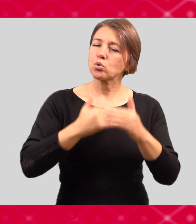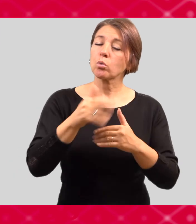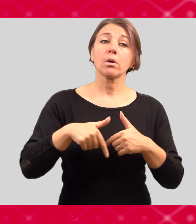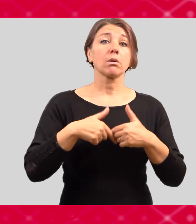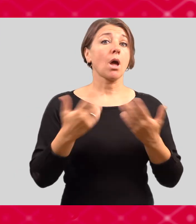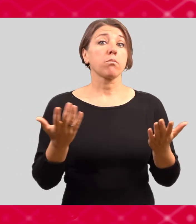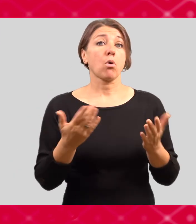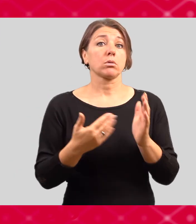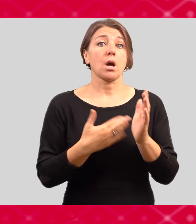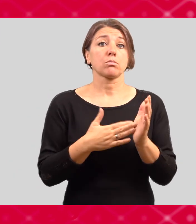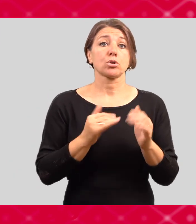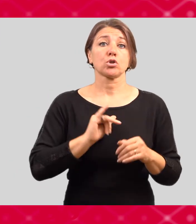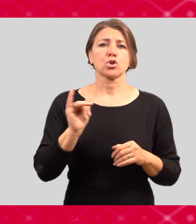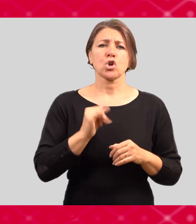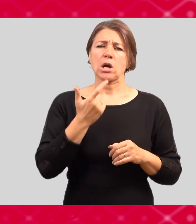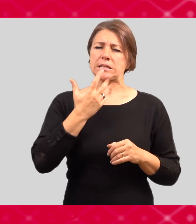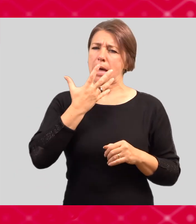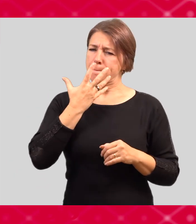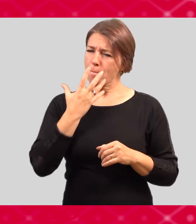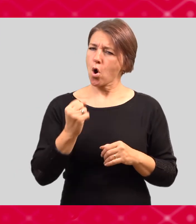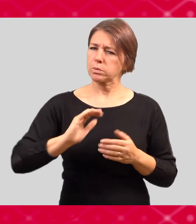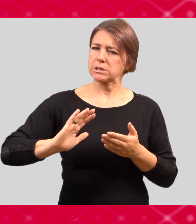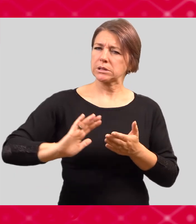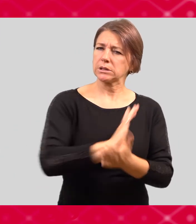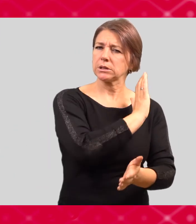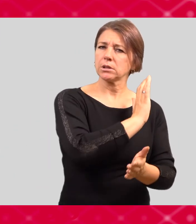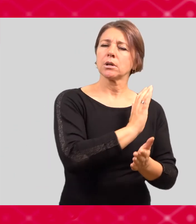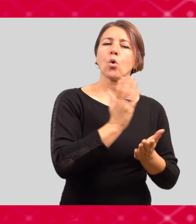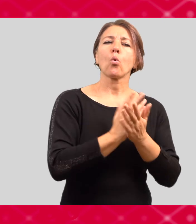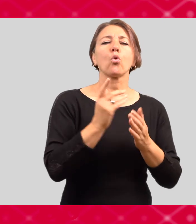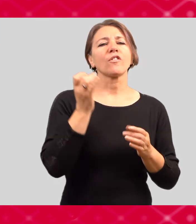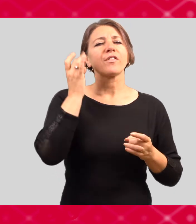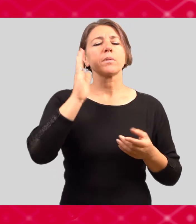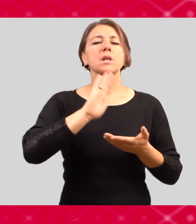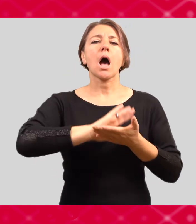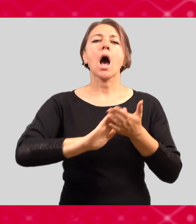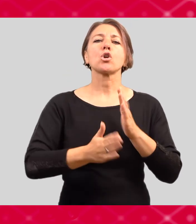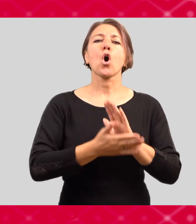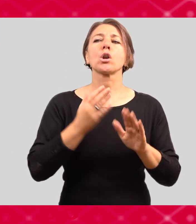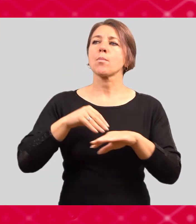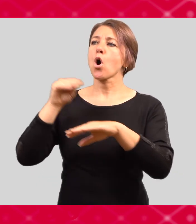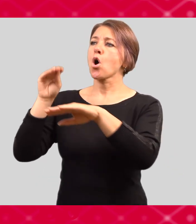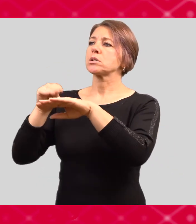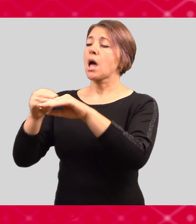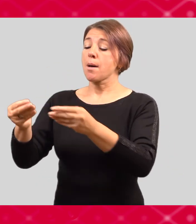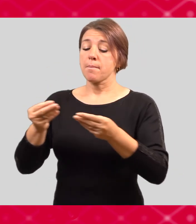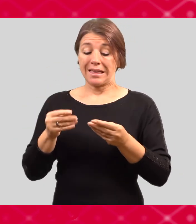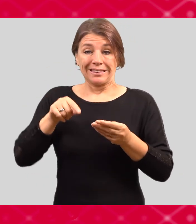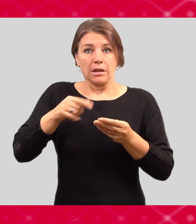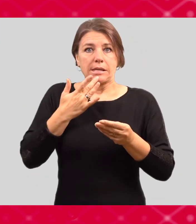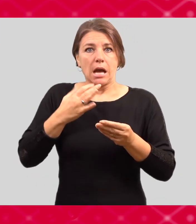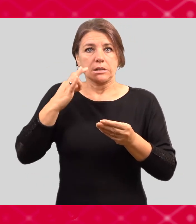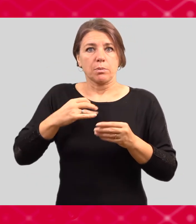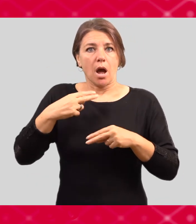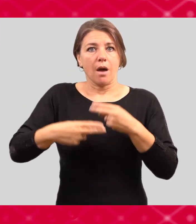Měli bychom si vůbec říct, co to sexuální obtěžování znamená. Základní podstatou sexuálního